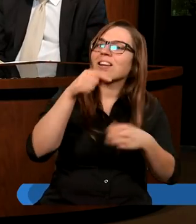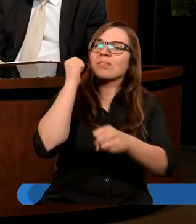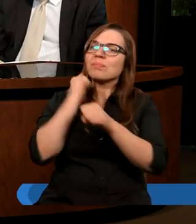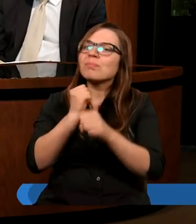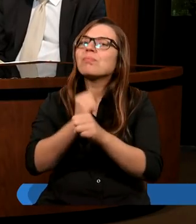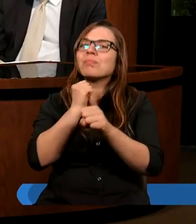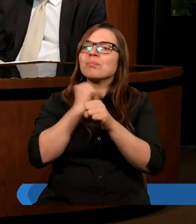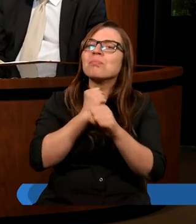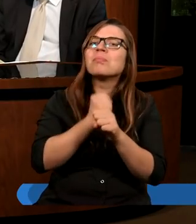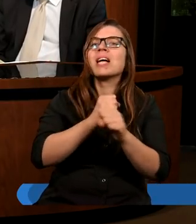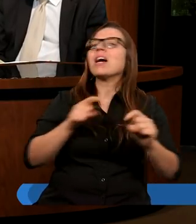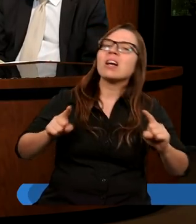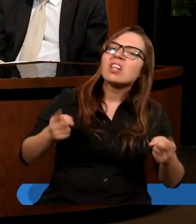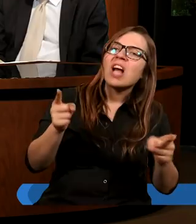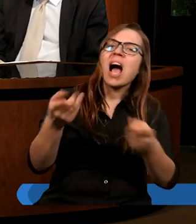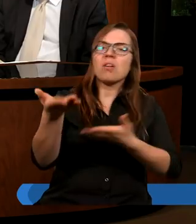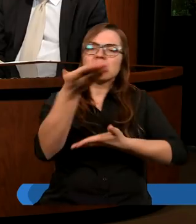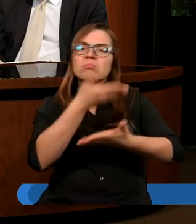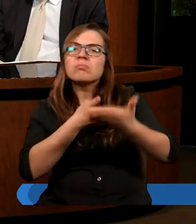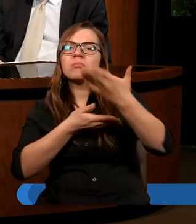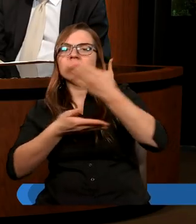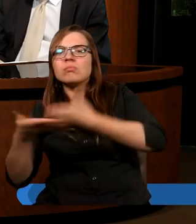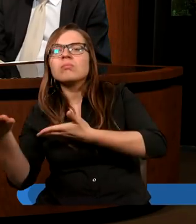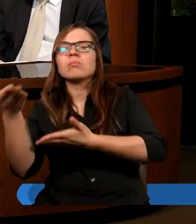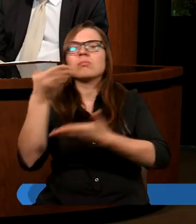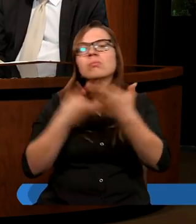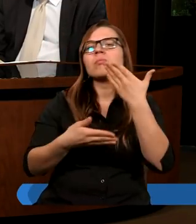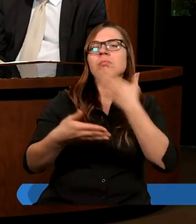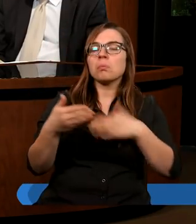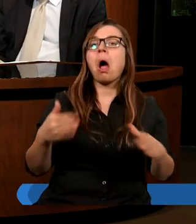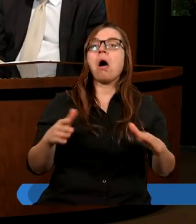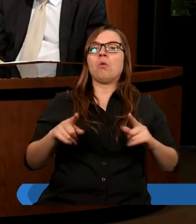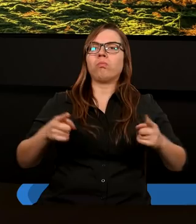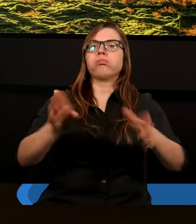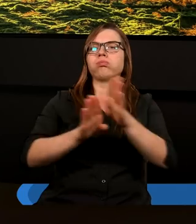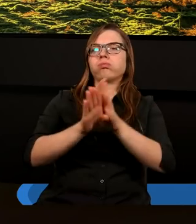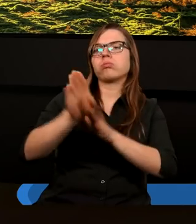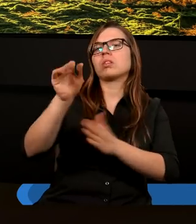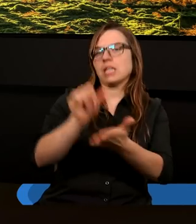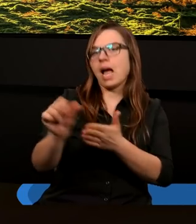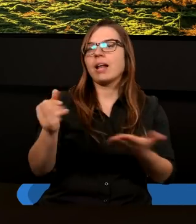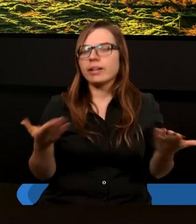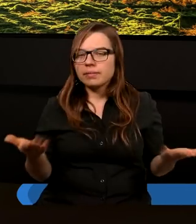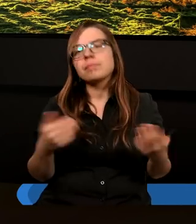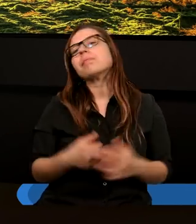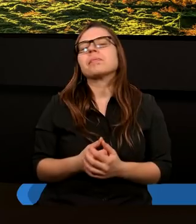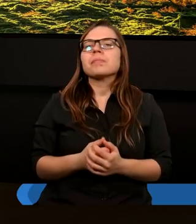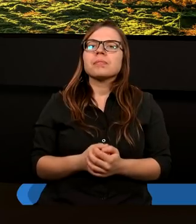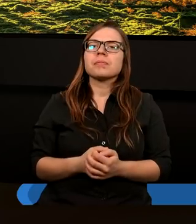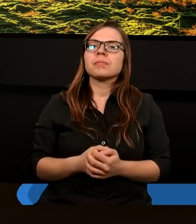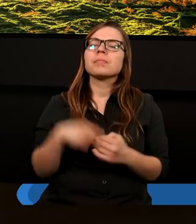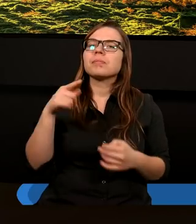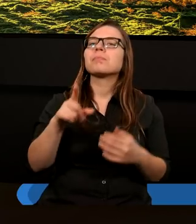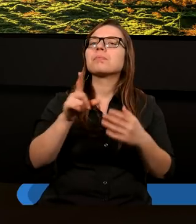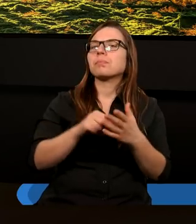człowieka może wiele dla nas znaczyć. Tak. A więc widać, że w tym miejscu Piotr